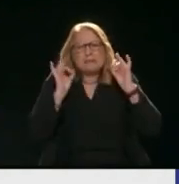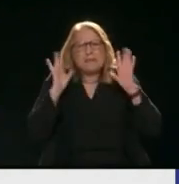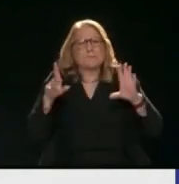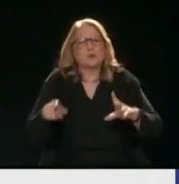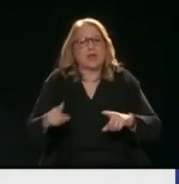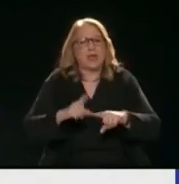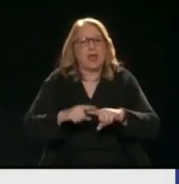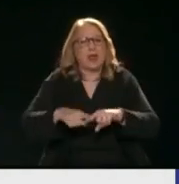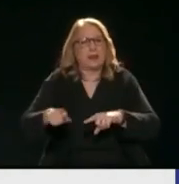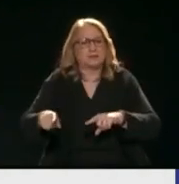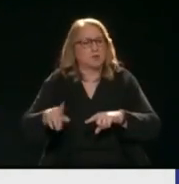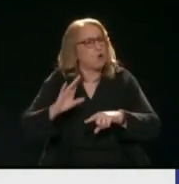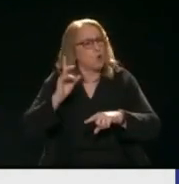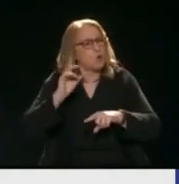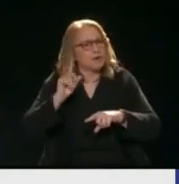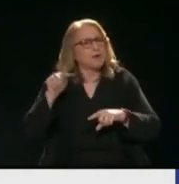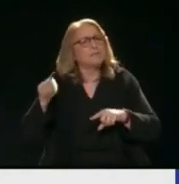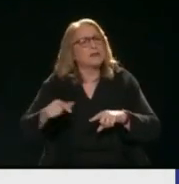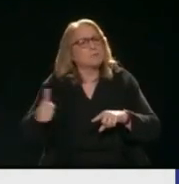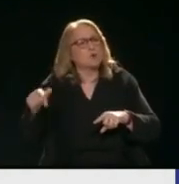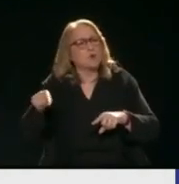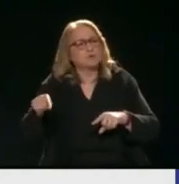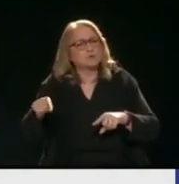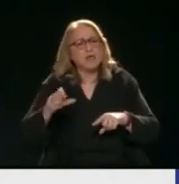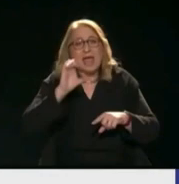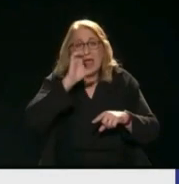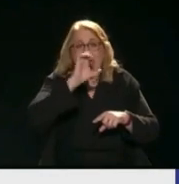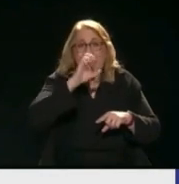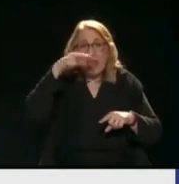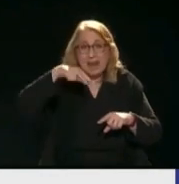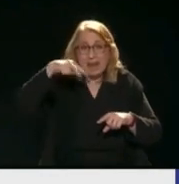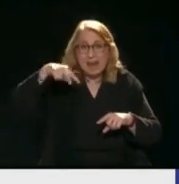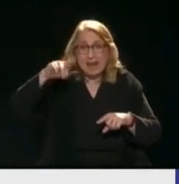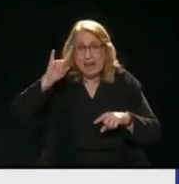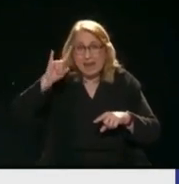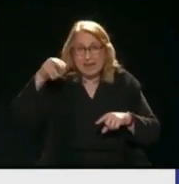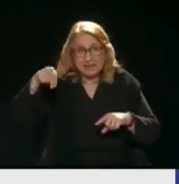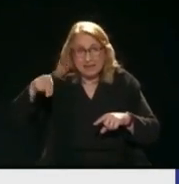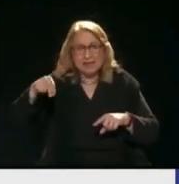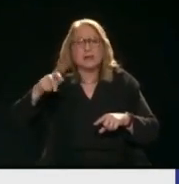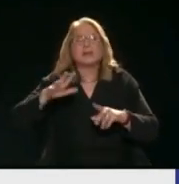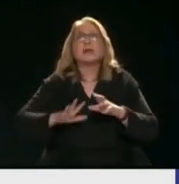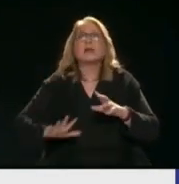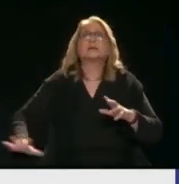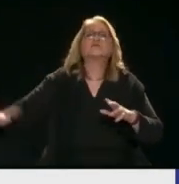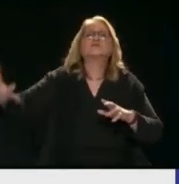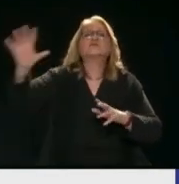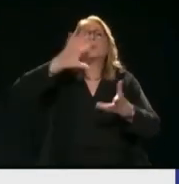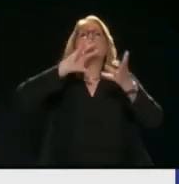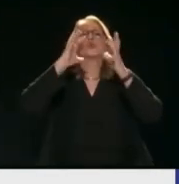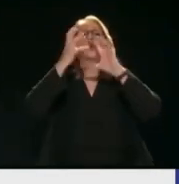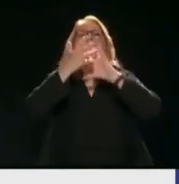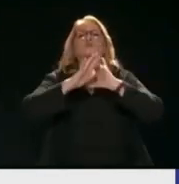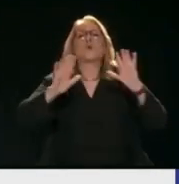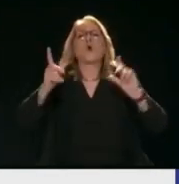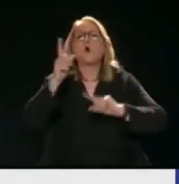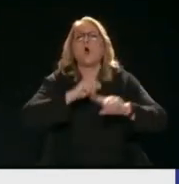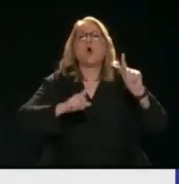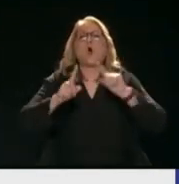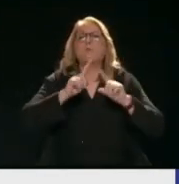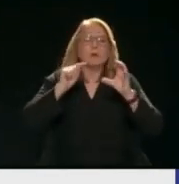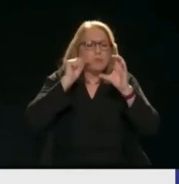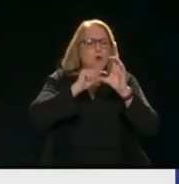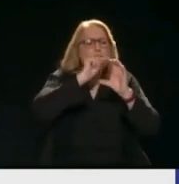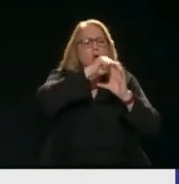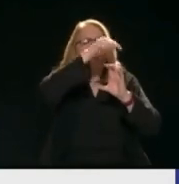Έλλην Έλλην με δύο λάμδα Είναι το κωδικό όνομα του ανθρώπου Όπου και θέλει ας είναι Ελλάς Δεν είναι Το